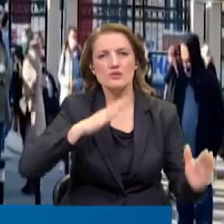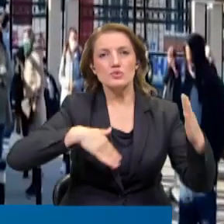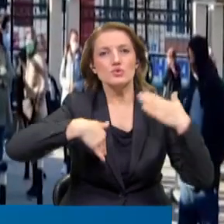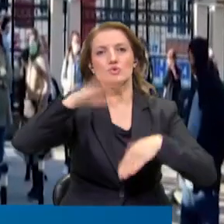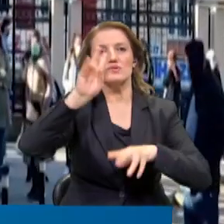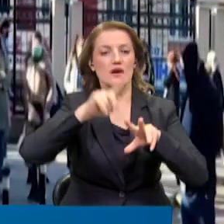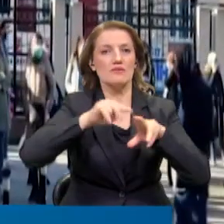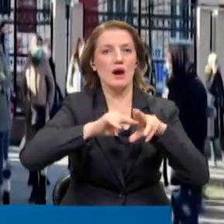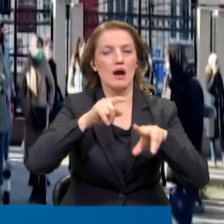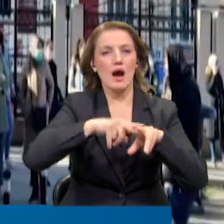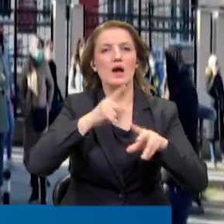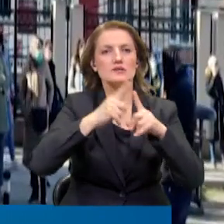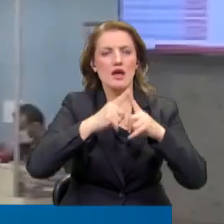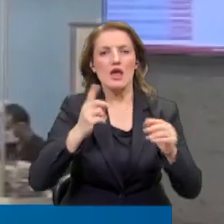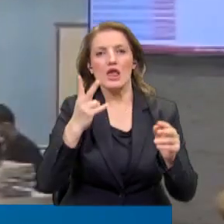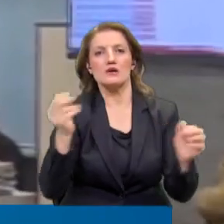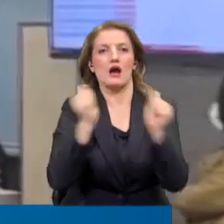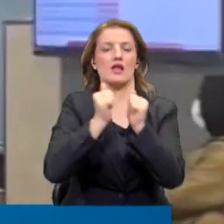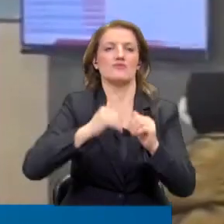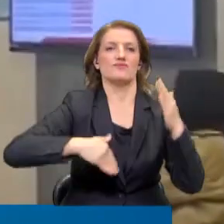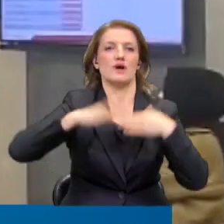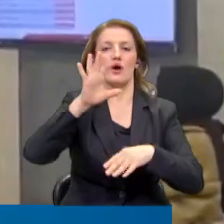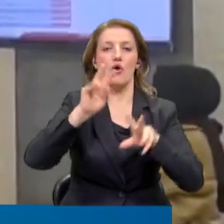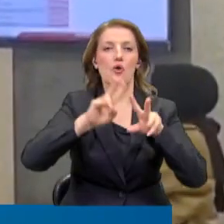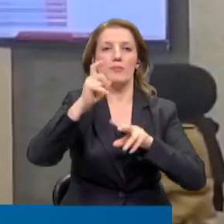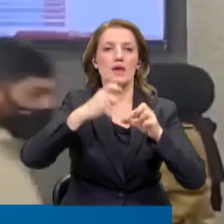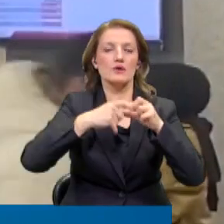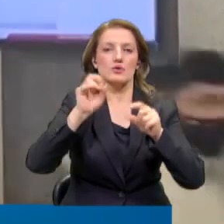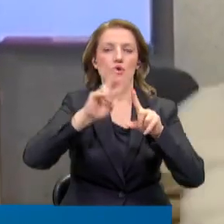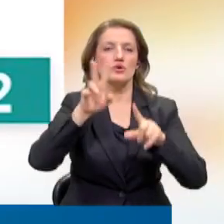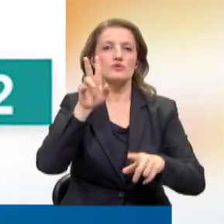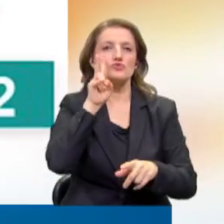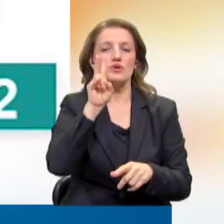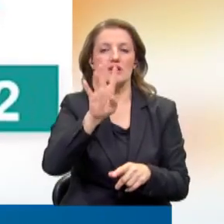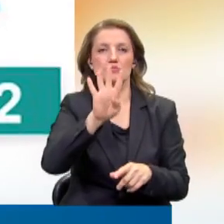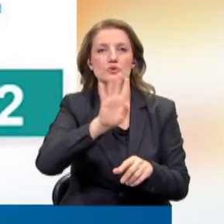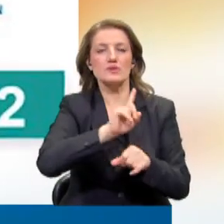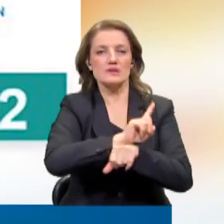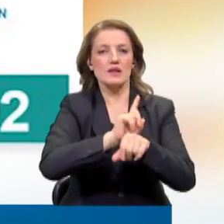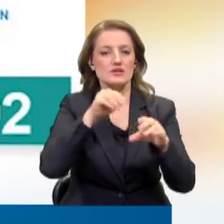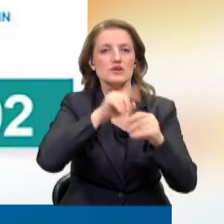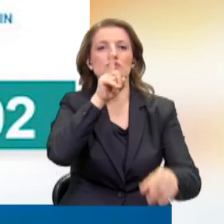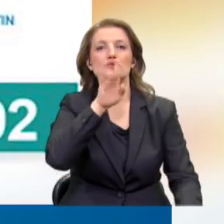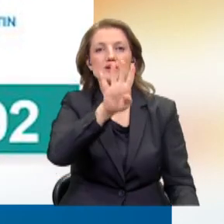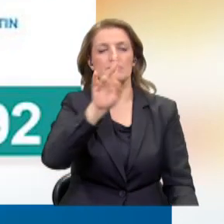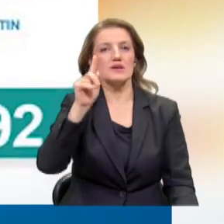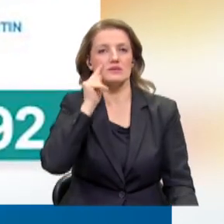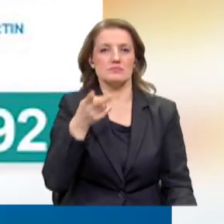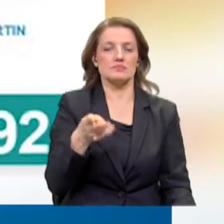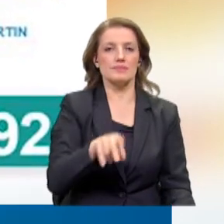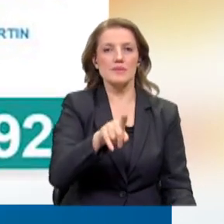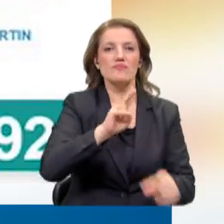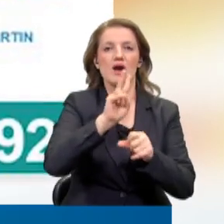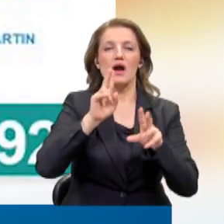vaka sayılarının iki katından daha fazla. Omikron çok hızlı yayılıyor. Son 24 saatte 141 hasta yaşamını yitirdi. Vaka